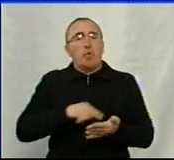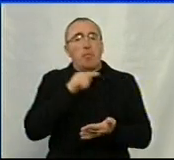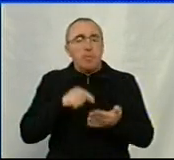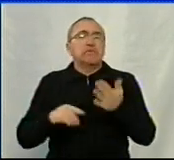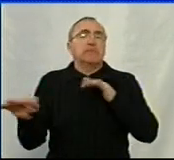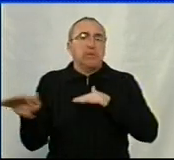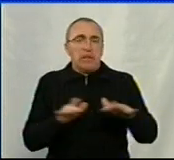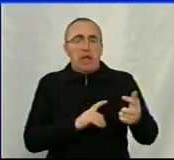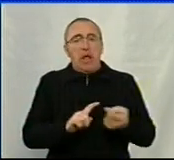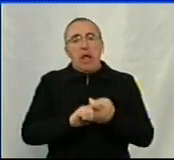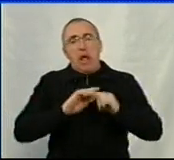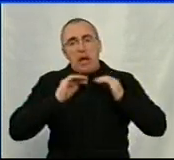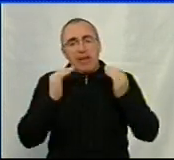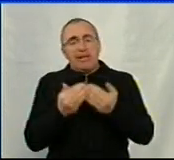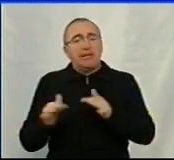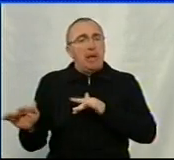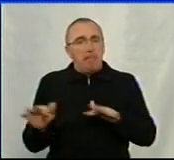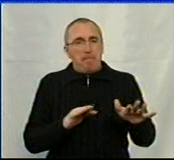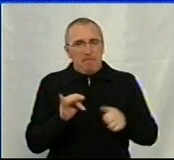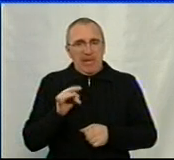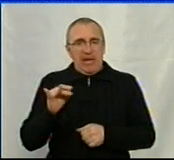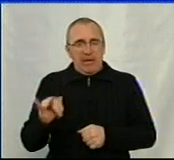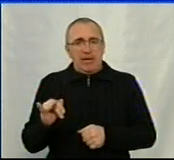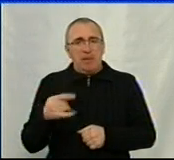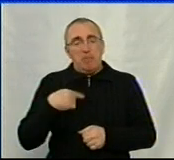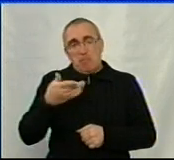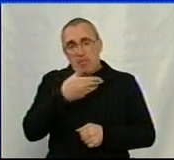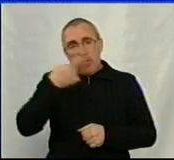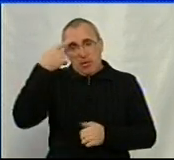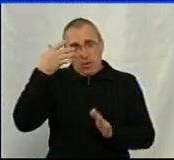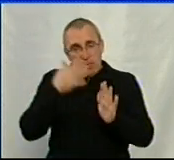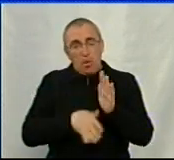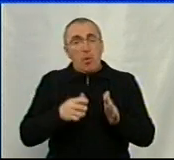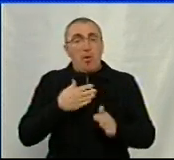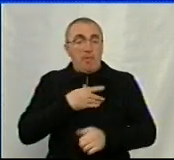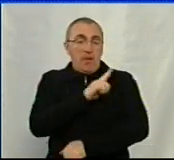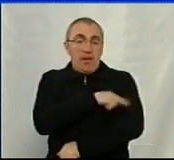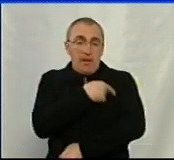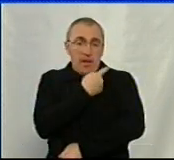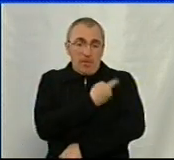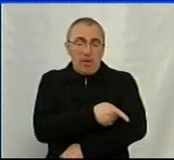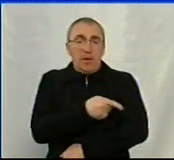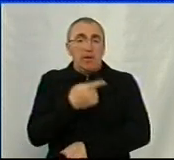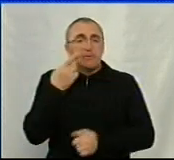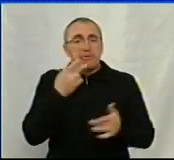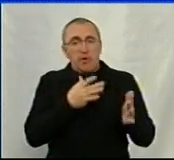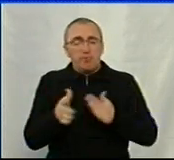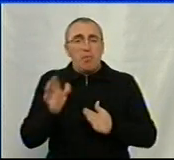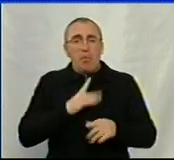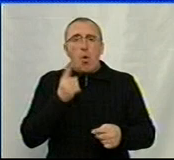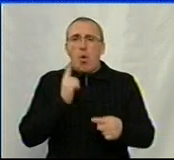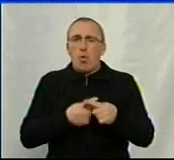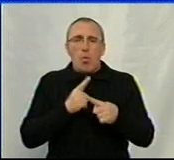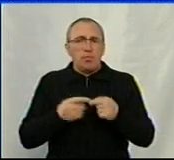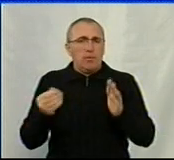карантинні міри. Ну, і, звичайно, ми розуміємо, що наша медицина, вона, в принципі, завжди була хронічно